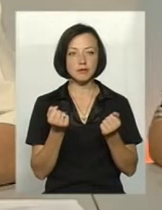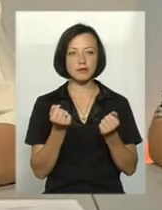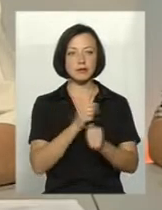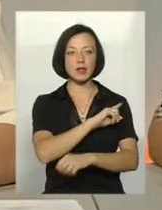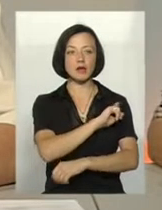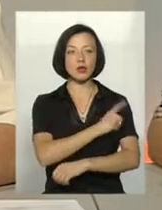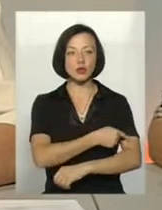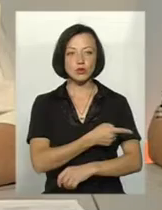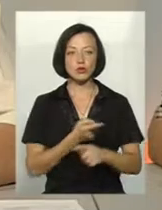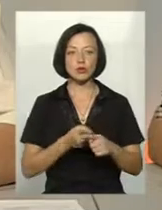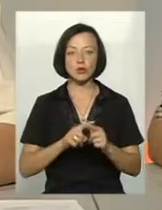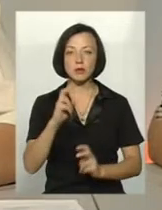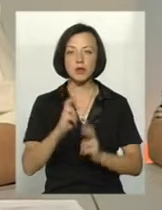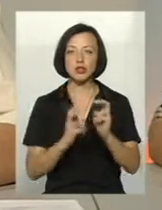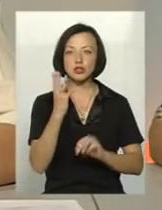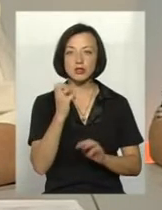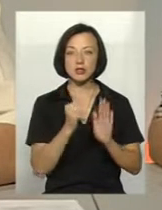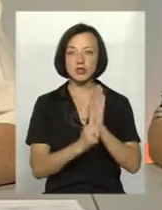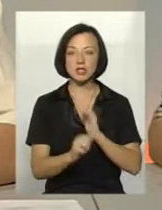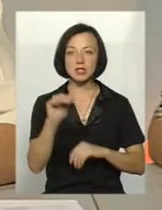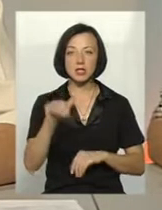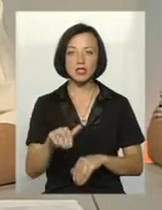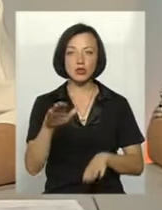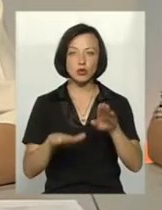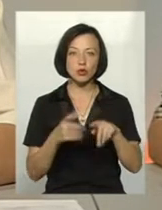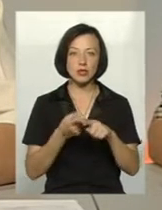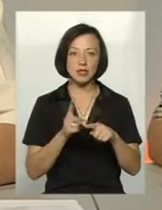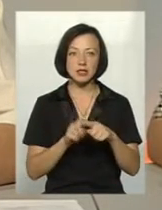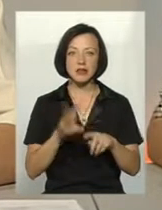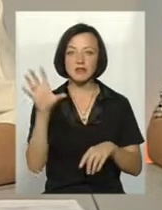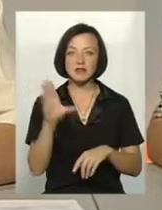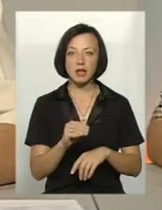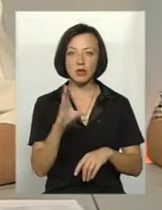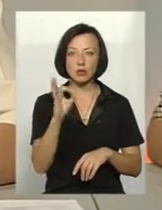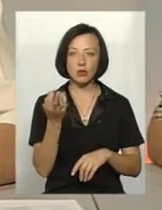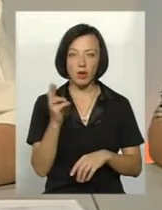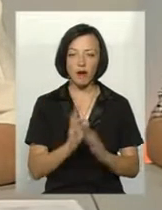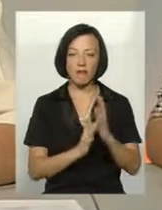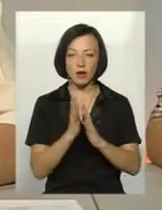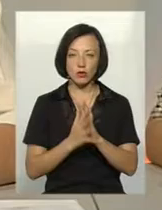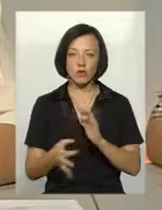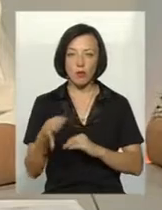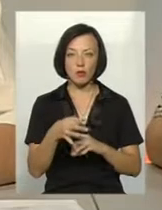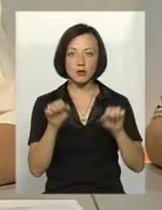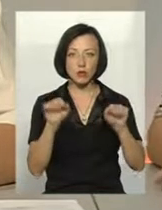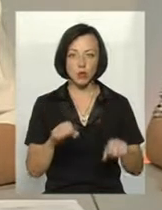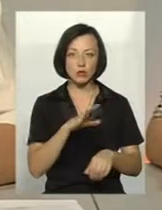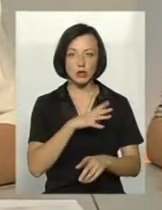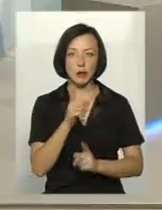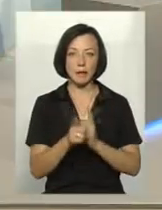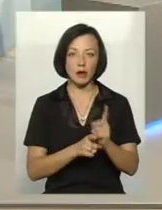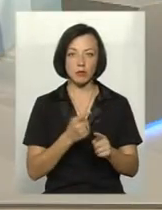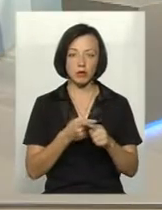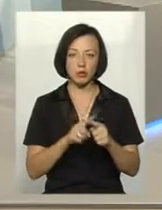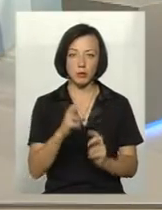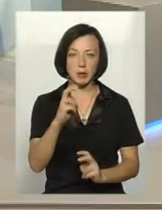Потужність цього підприємства 460 тисяч тонн. Це практично вся та соя, яка вирощується в нас в області, може бути перероблена на цьому